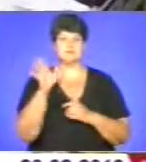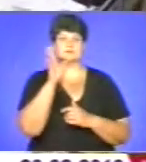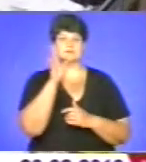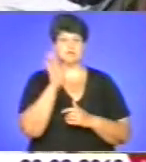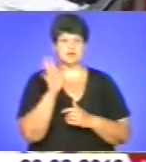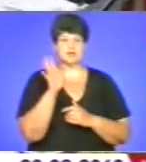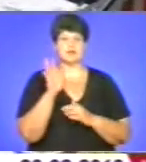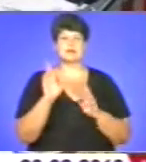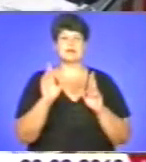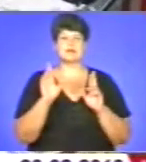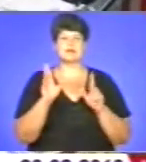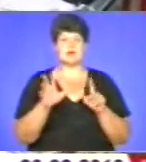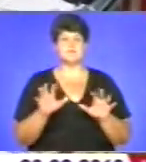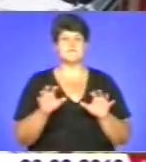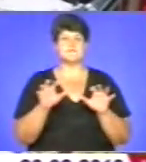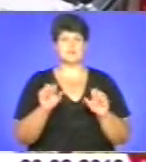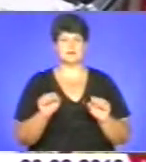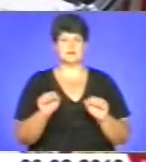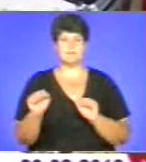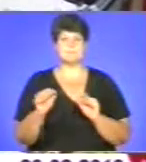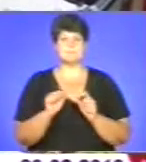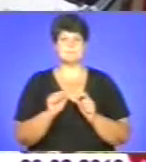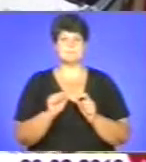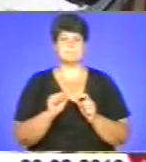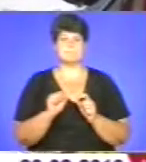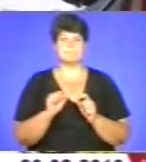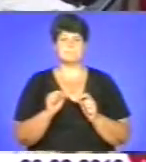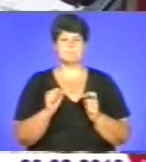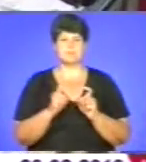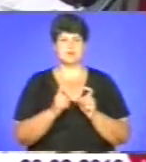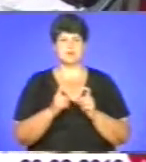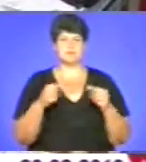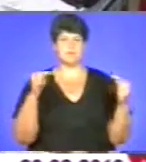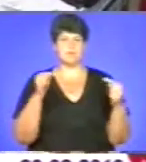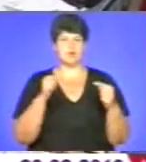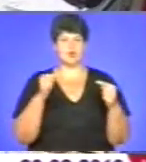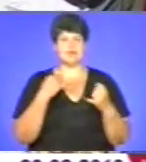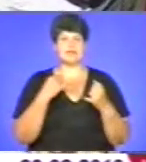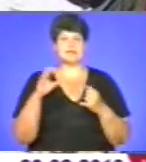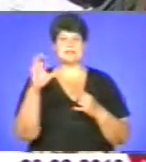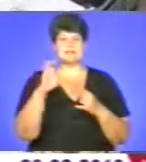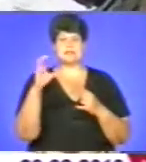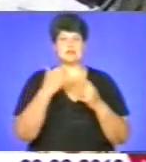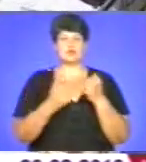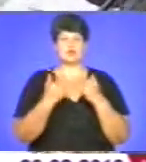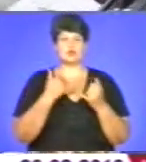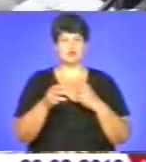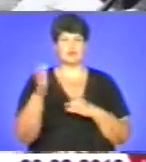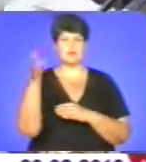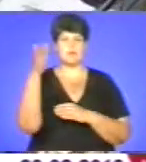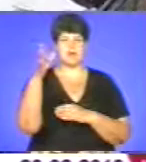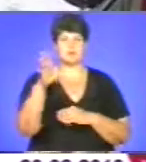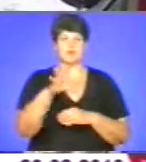влада боролася проти цього синьо-жовтого прапора, який був для них символом